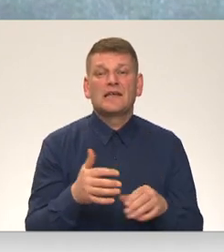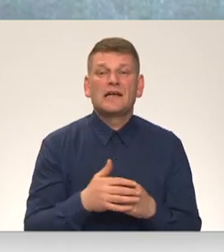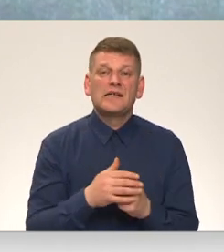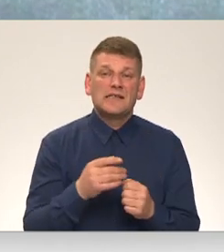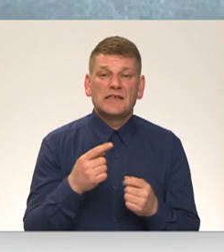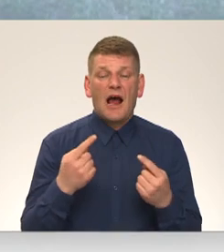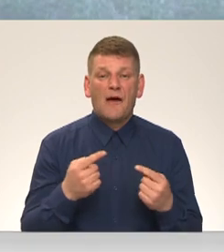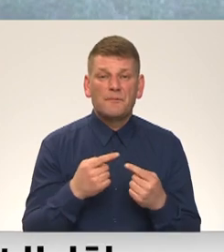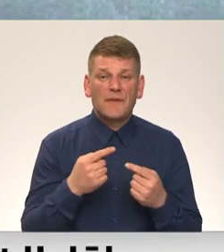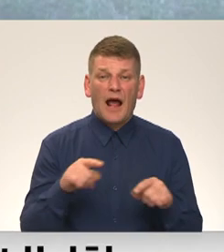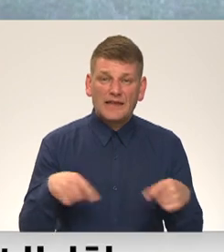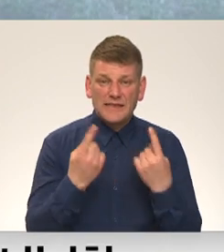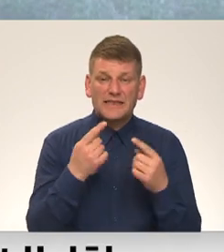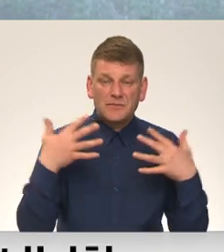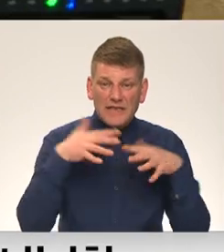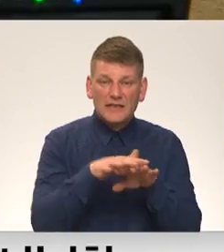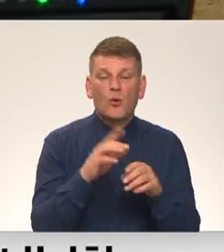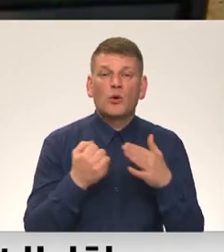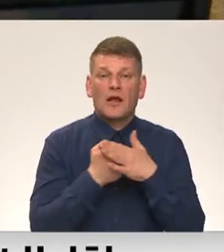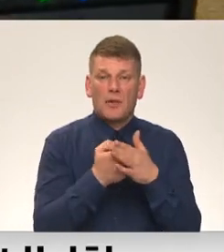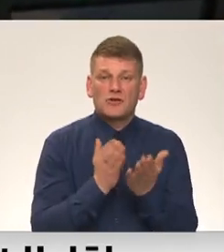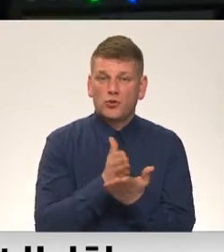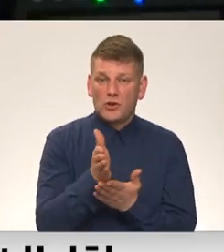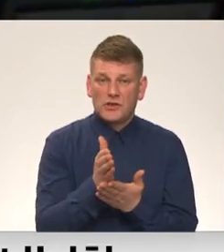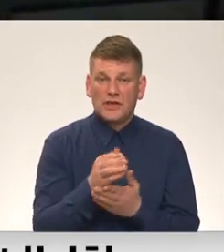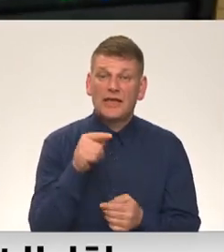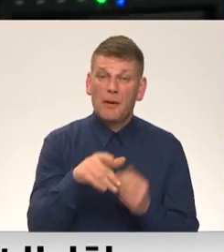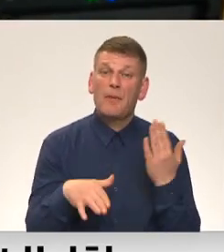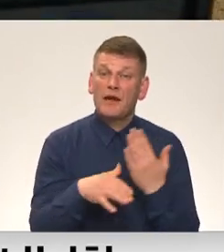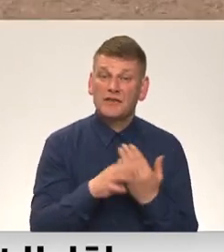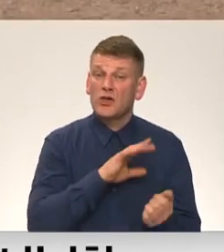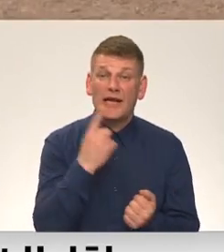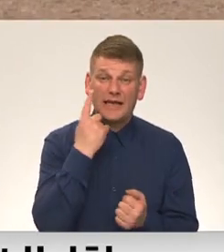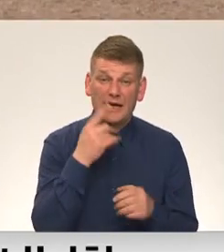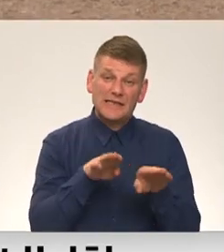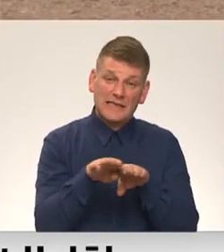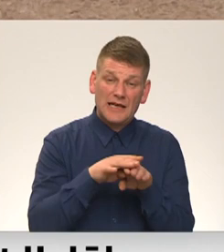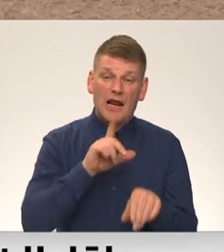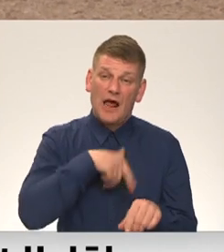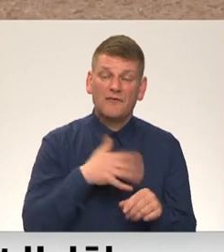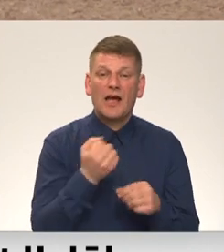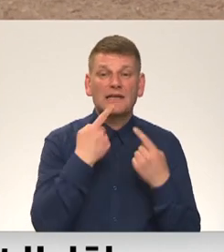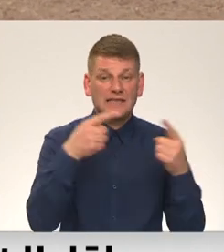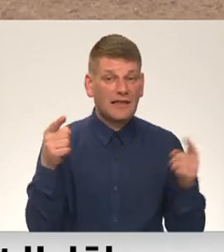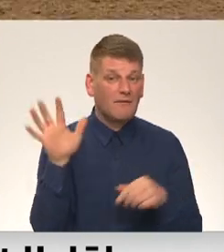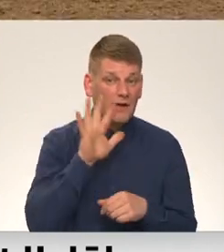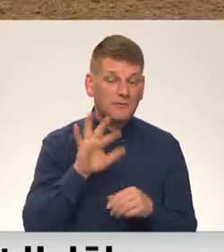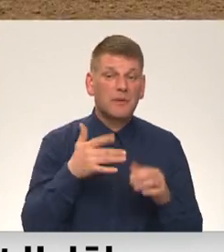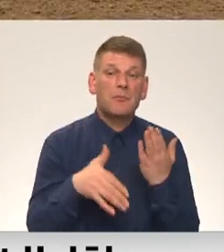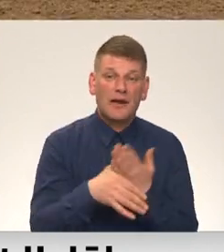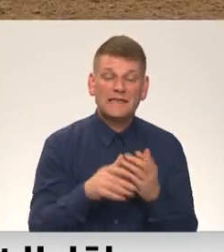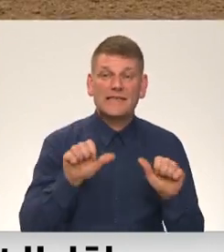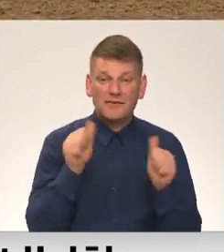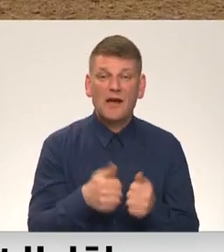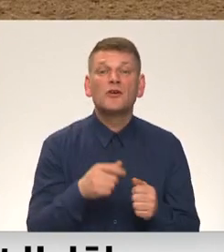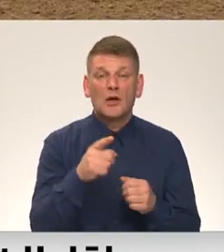attīstības satieģijas un atbalsts nozarei. Tie palīdzēšot ne tikai salīdzināt Latviju ar citām valstīm, bet arī palīdzēt izveidot